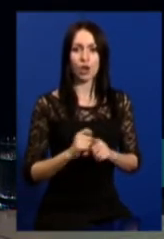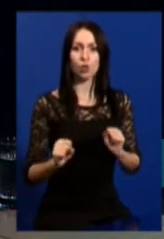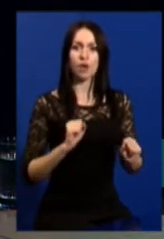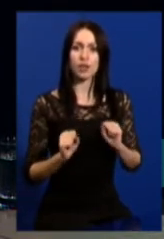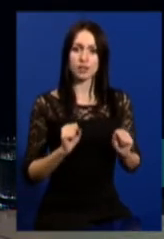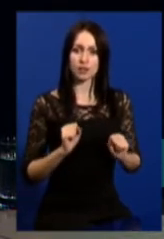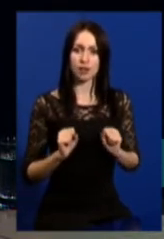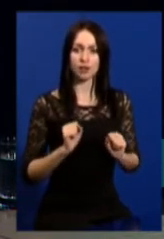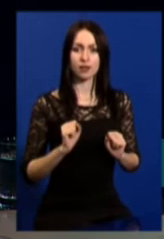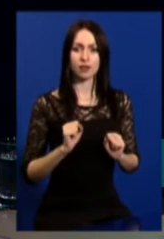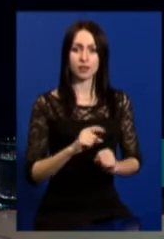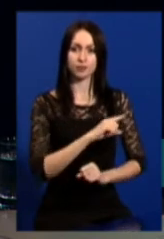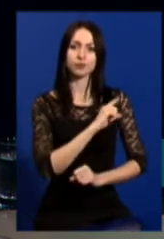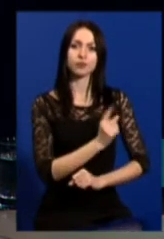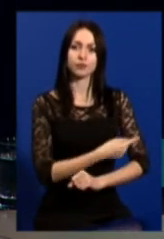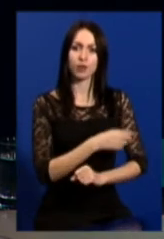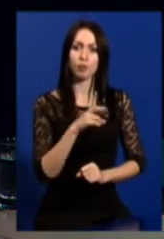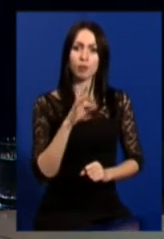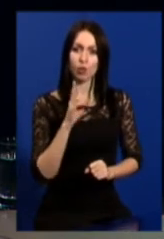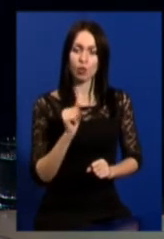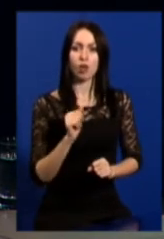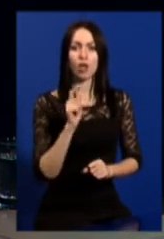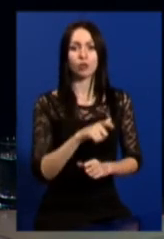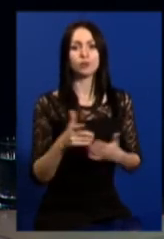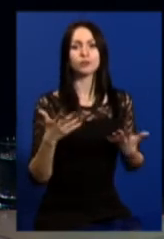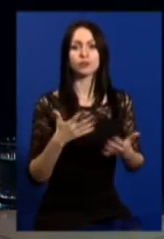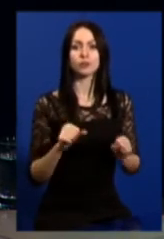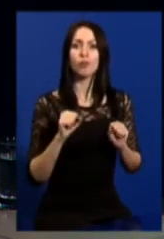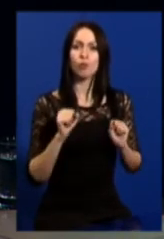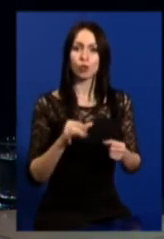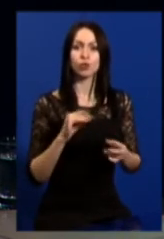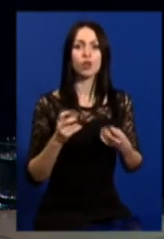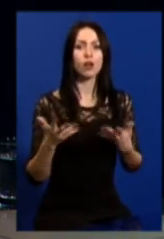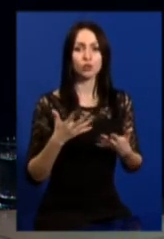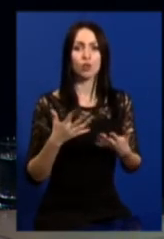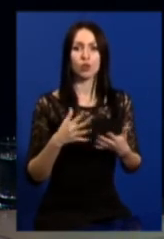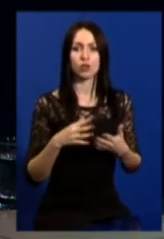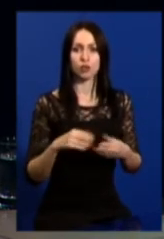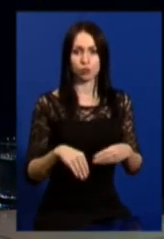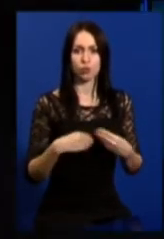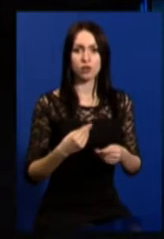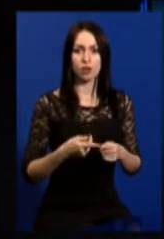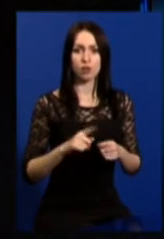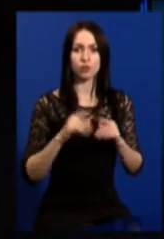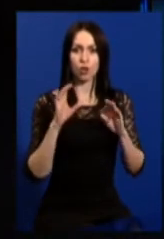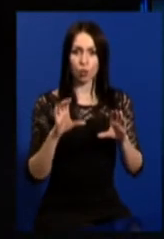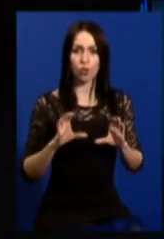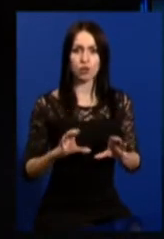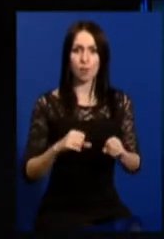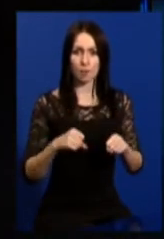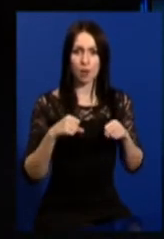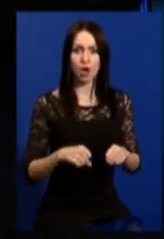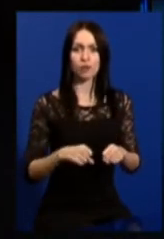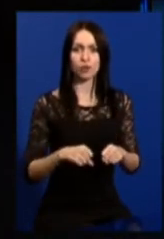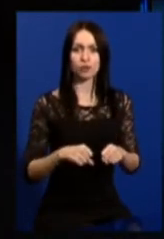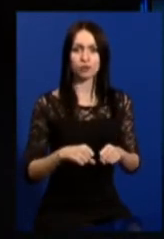керівники силового блоку, люди, які можуть і на яких покладено законом право